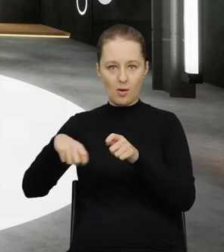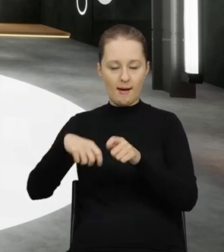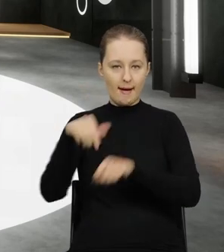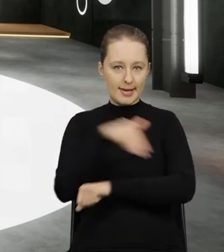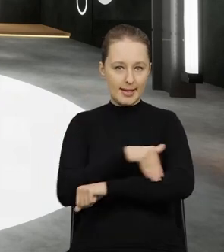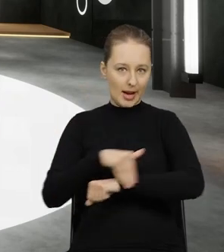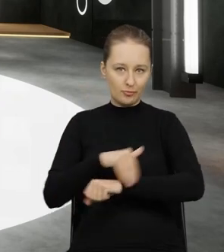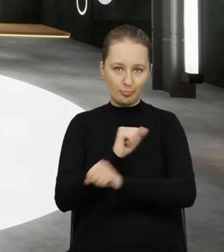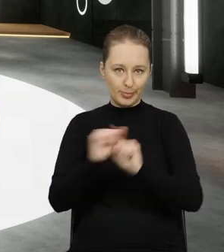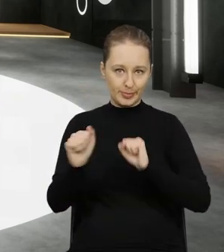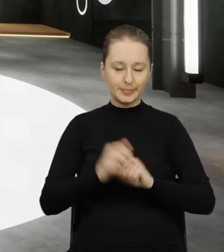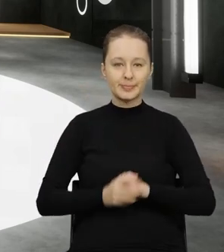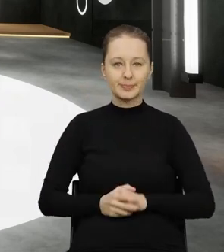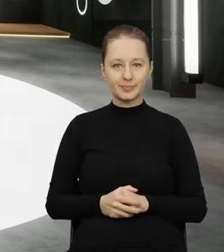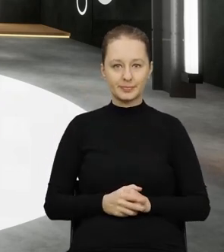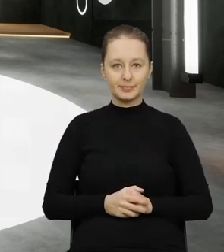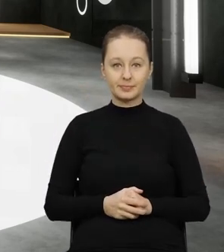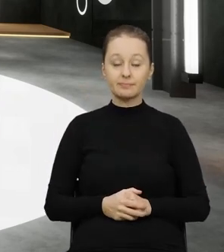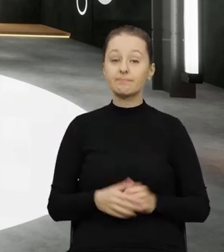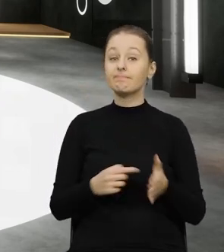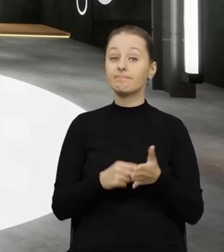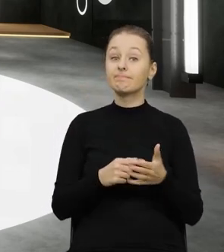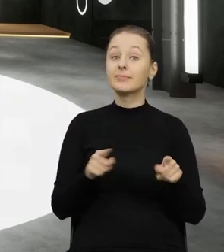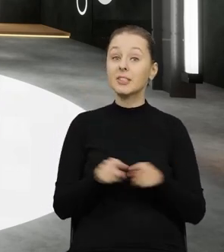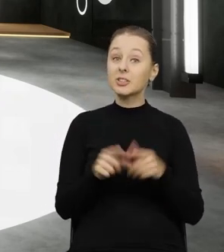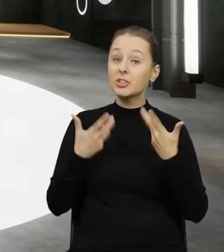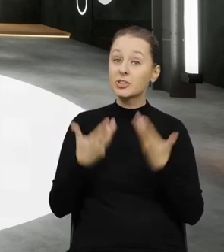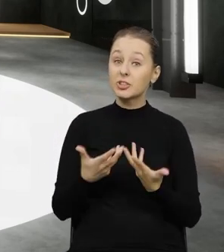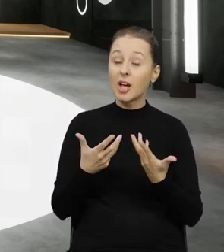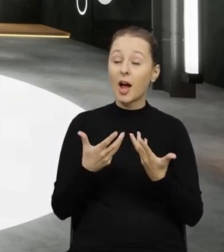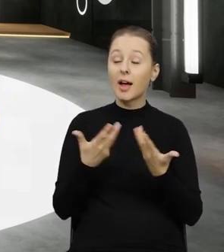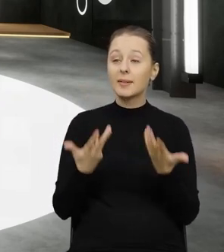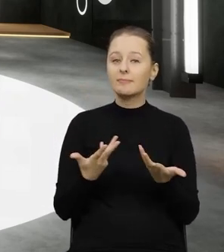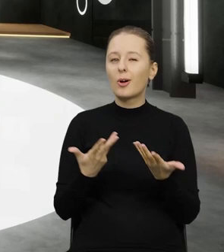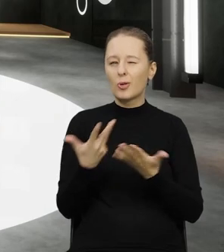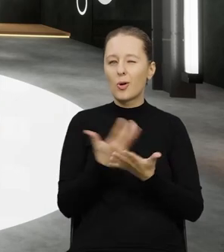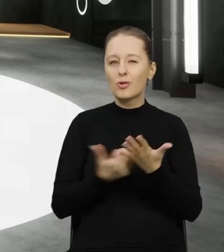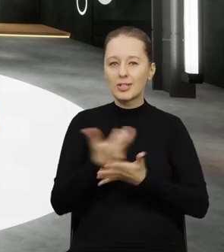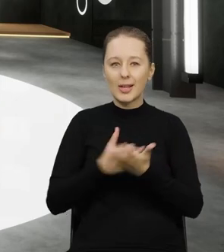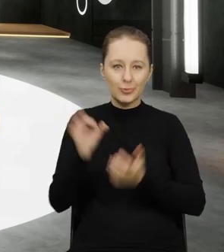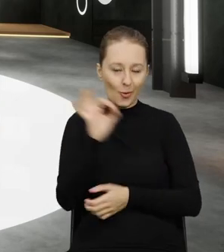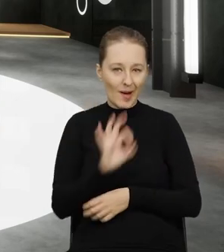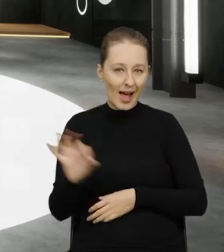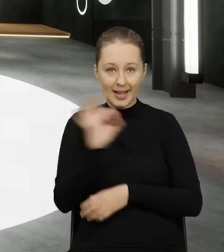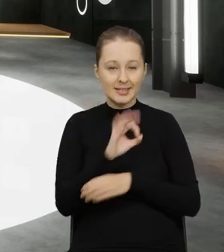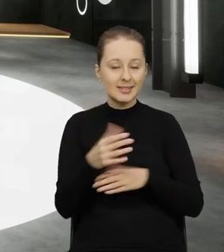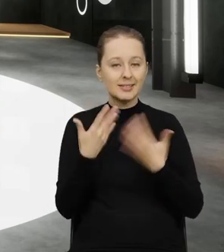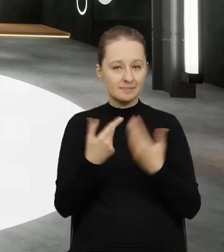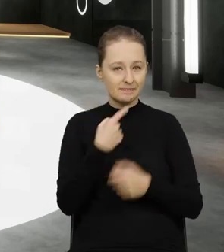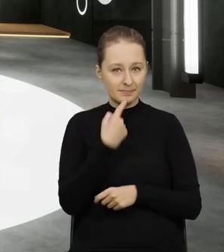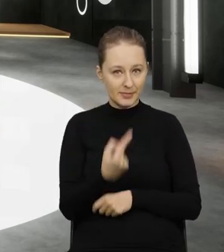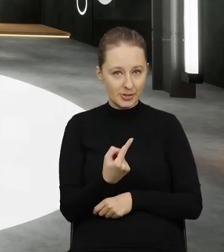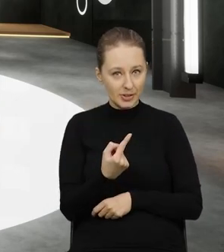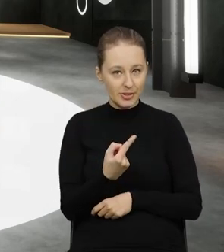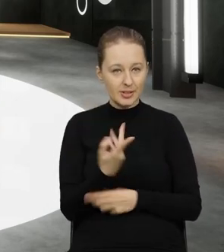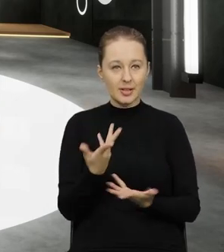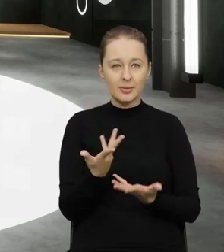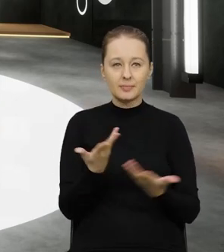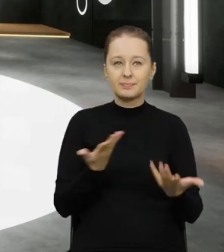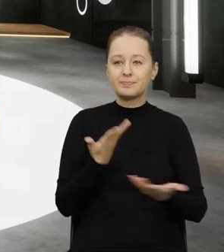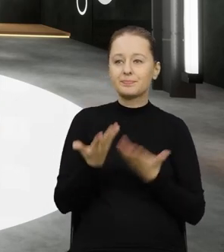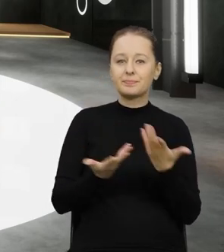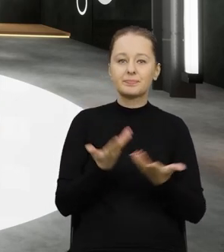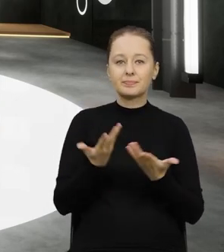graniczną. Tutaj też chciałabym, jakby też korzystając z okazji, też podkreślić